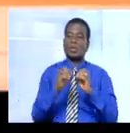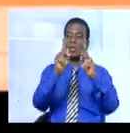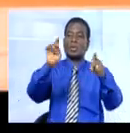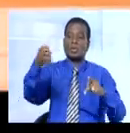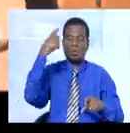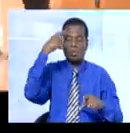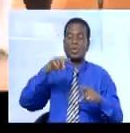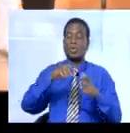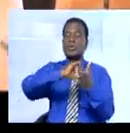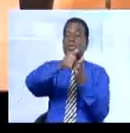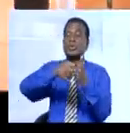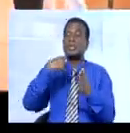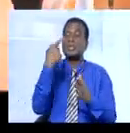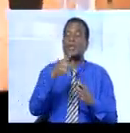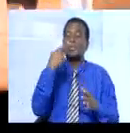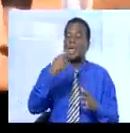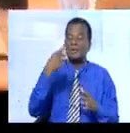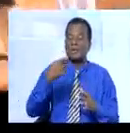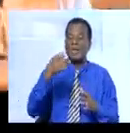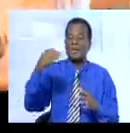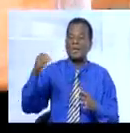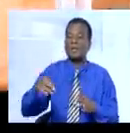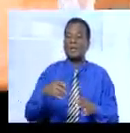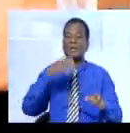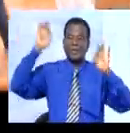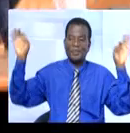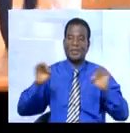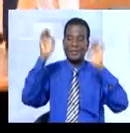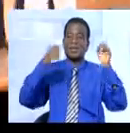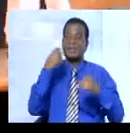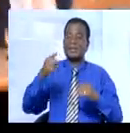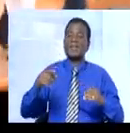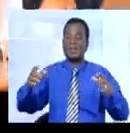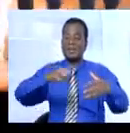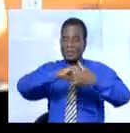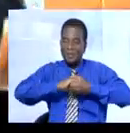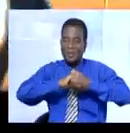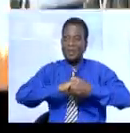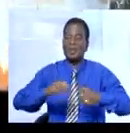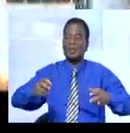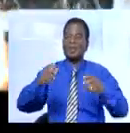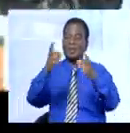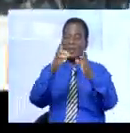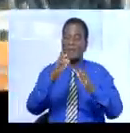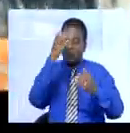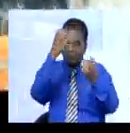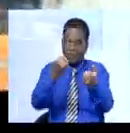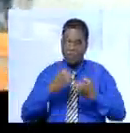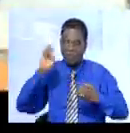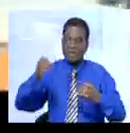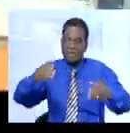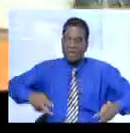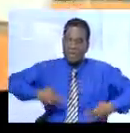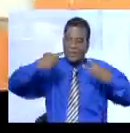francophones du monde entier de fêter en exprimant leur solidarité et leur désir de vivre ensemble dans leur diversité